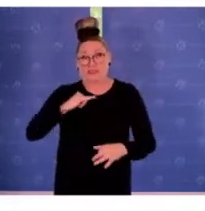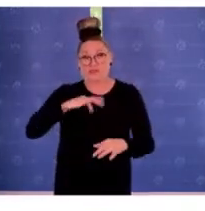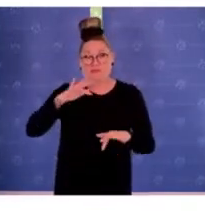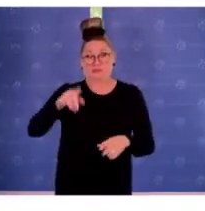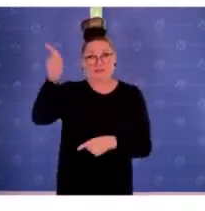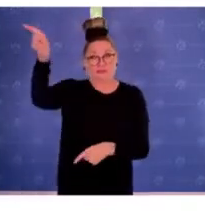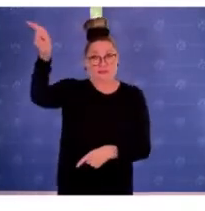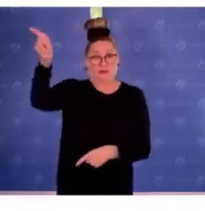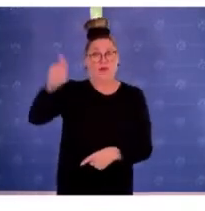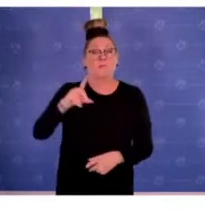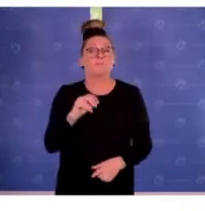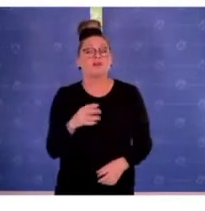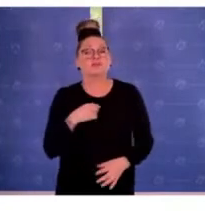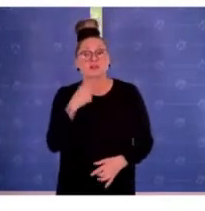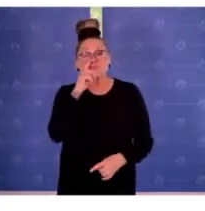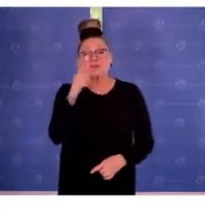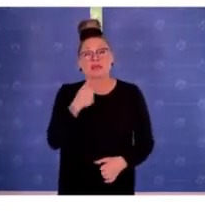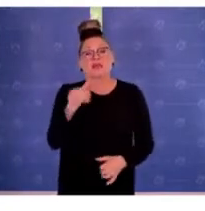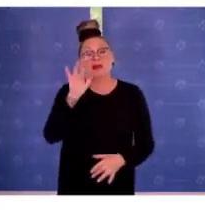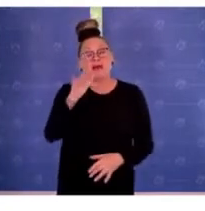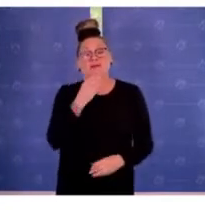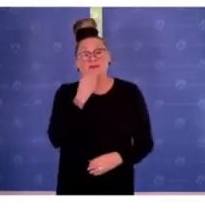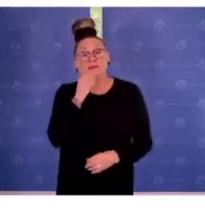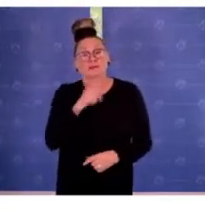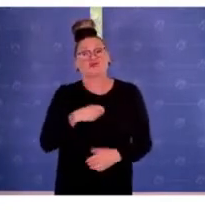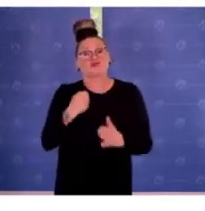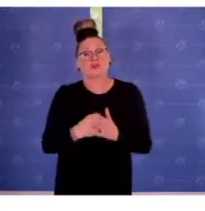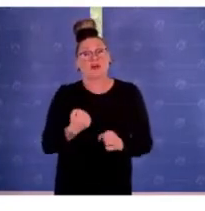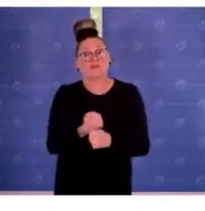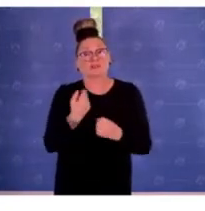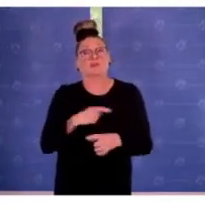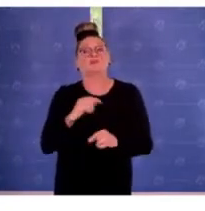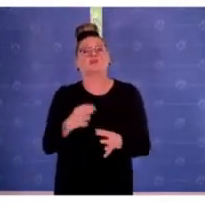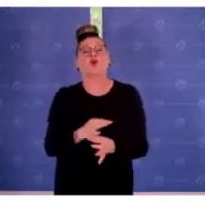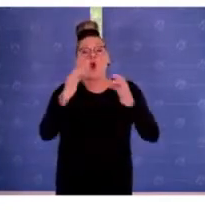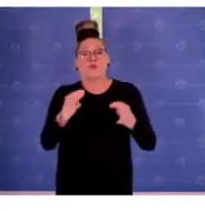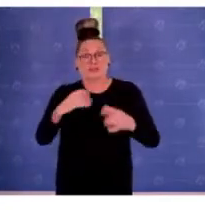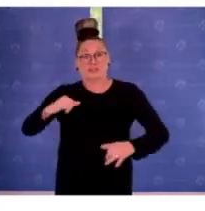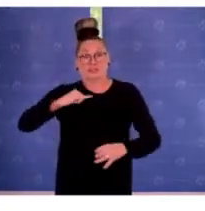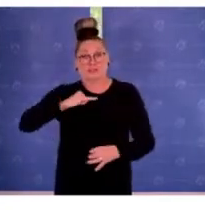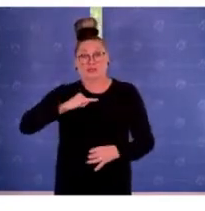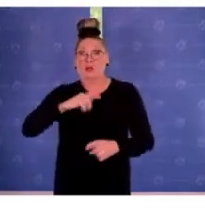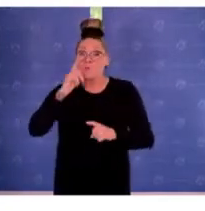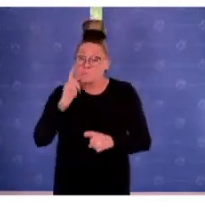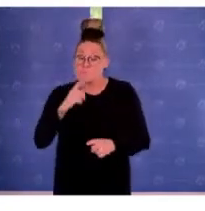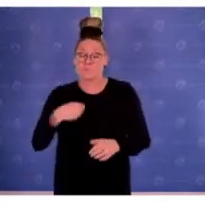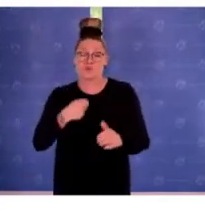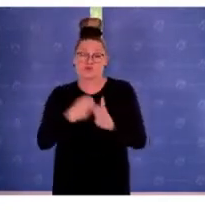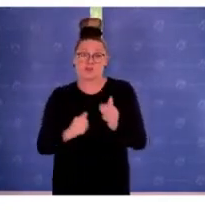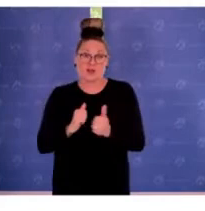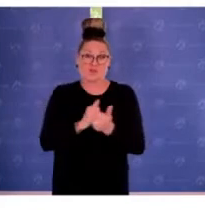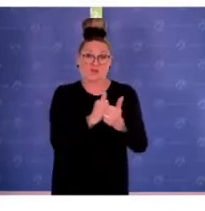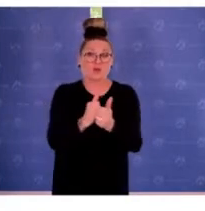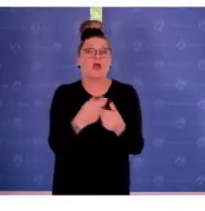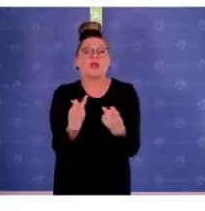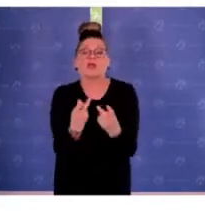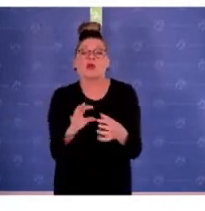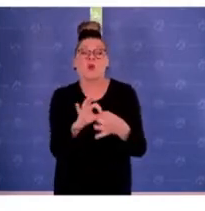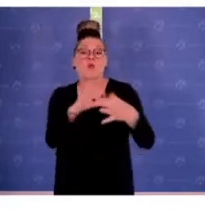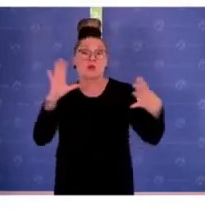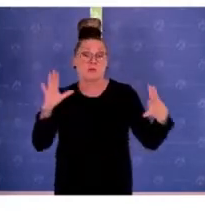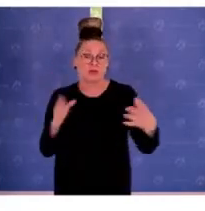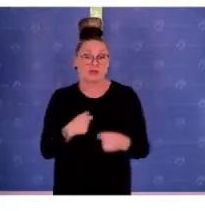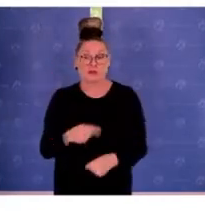das heißt, sobald es zu antisemitischen Straftaten kommt, wird auch die Strafverfolgung eingeleitet, unabhängig von der Frage, ob das jetzt